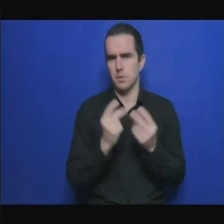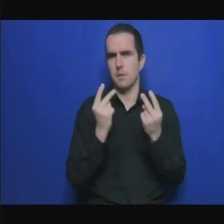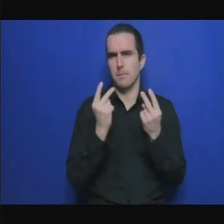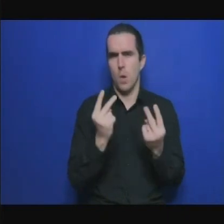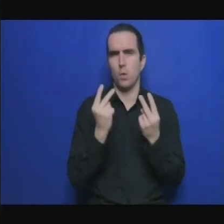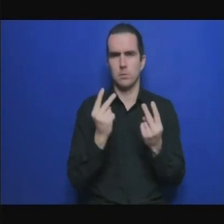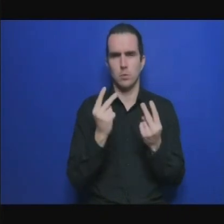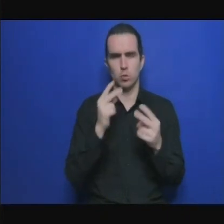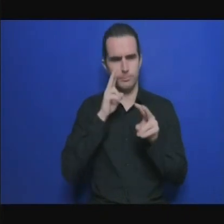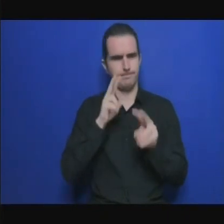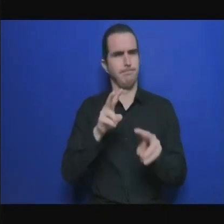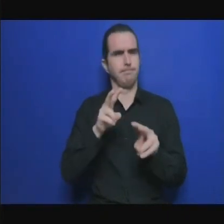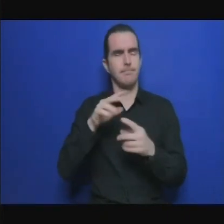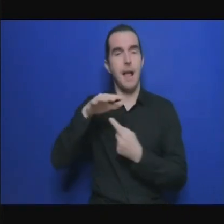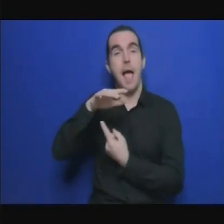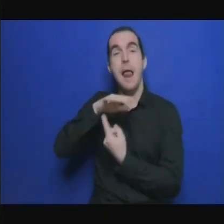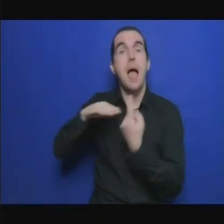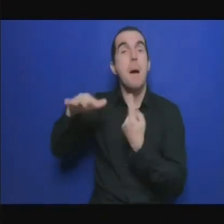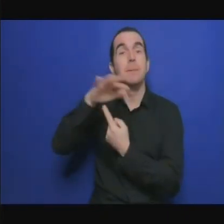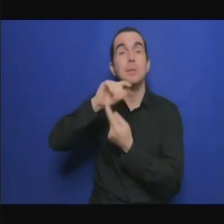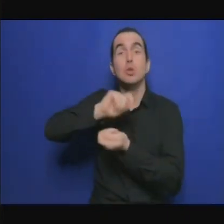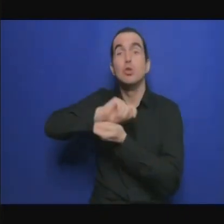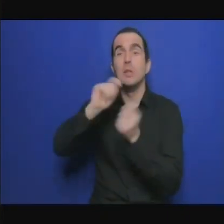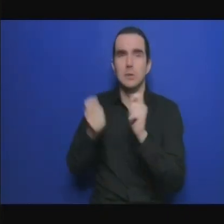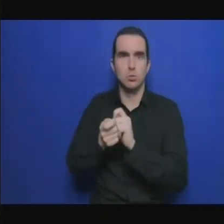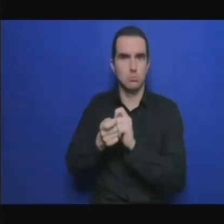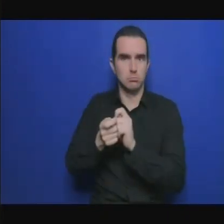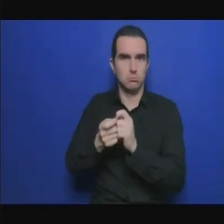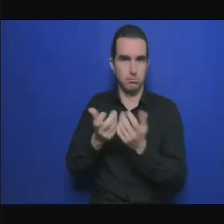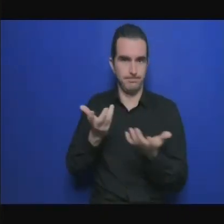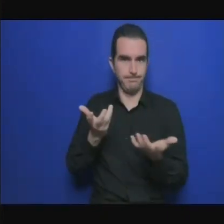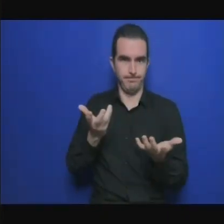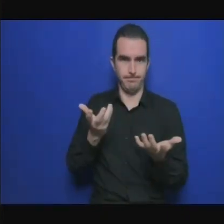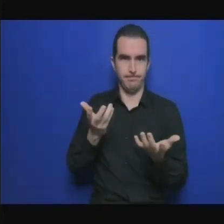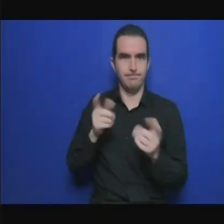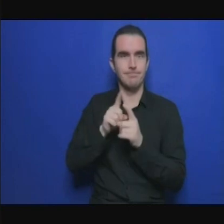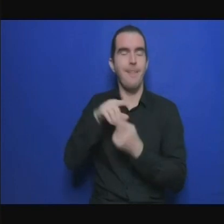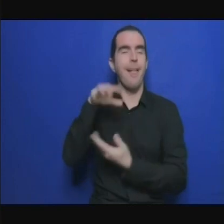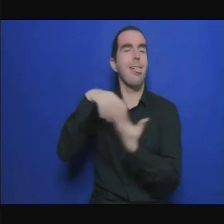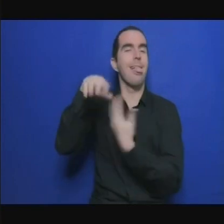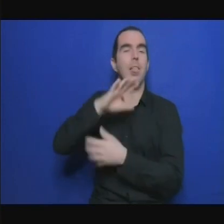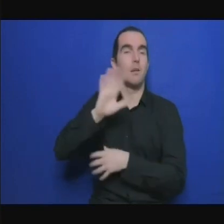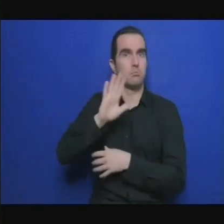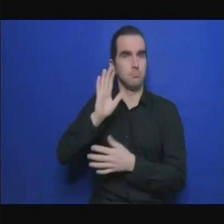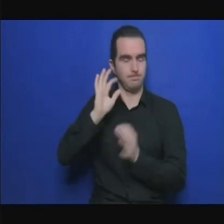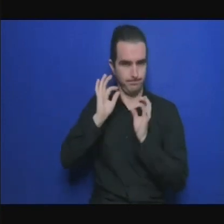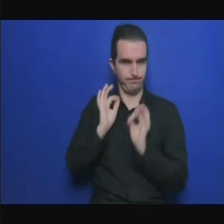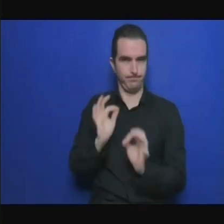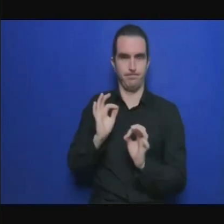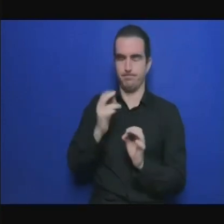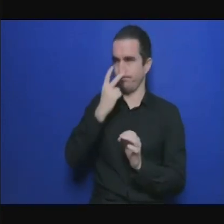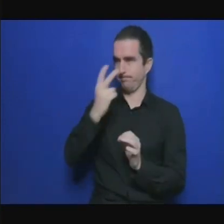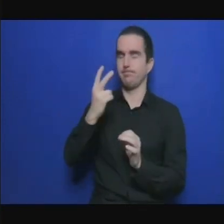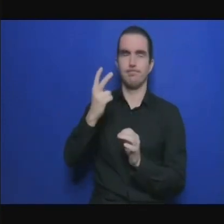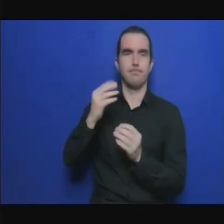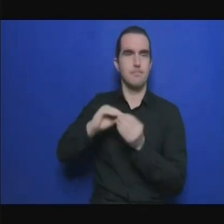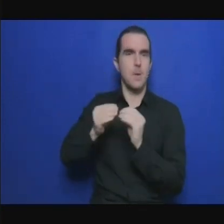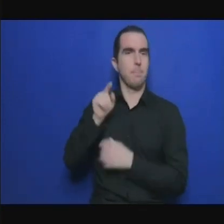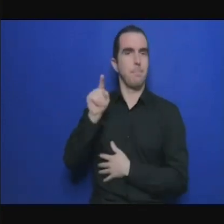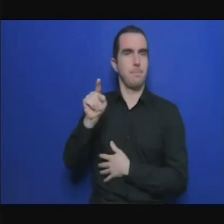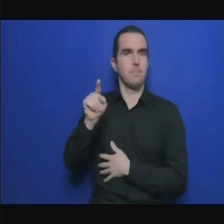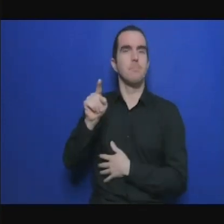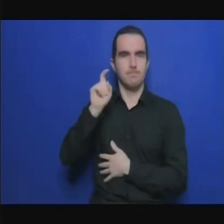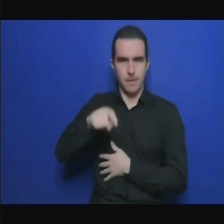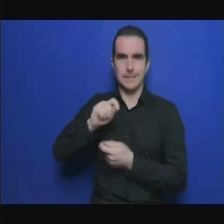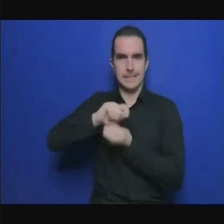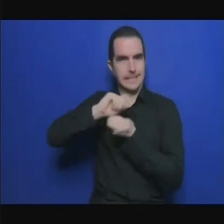que le continent africain ait contribué ou pas à ces changements climatiques il y